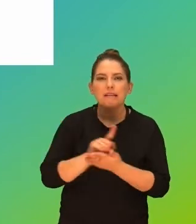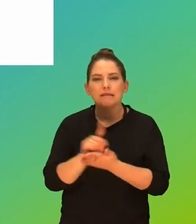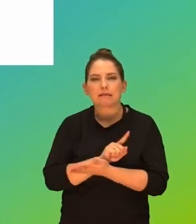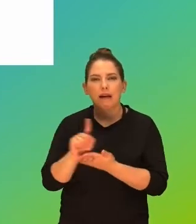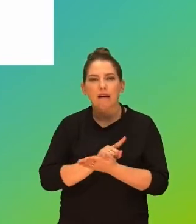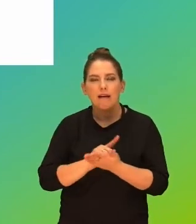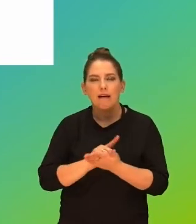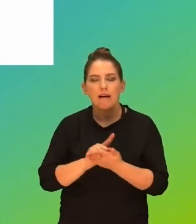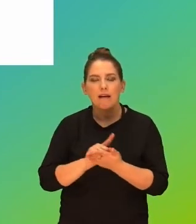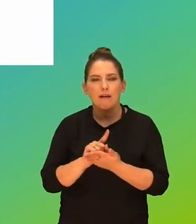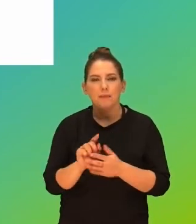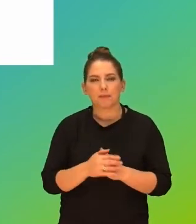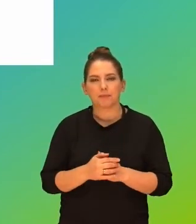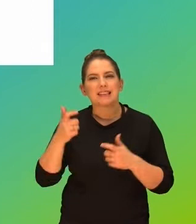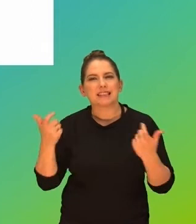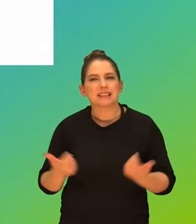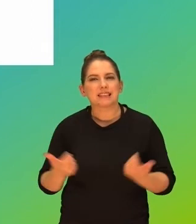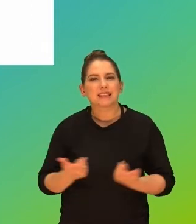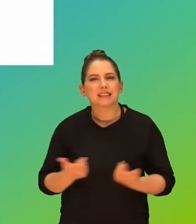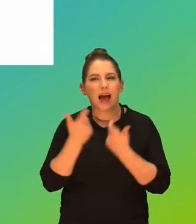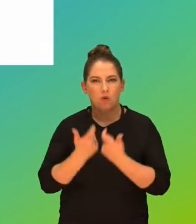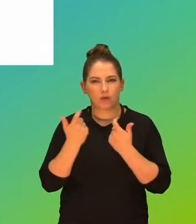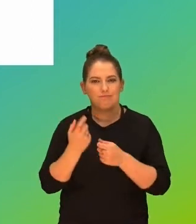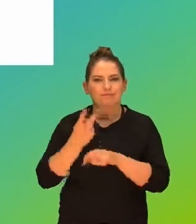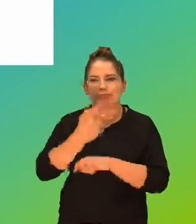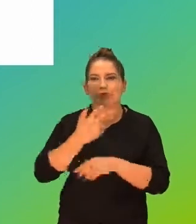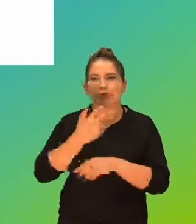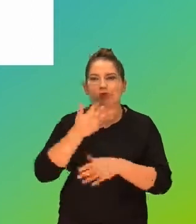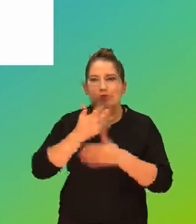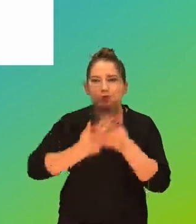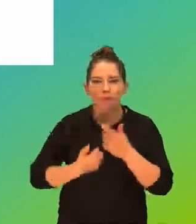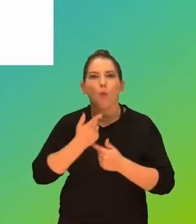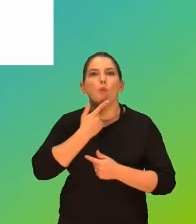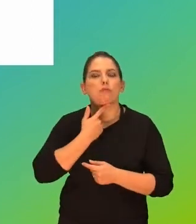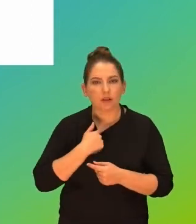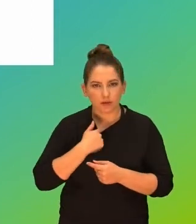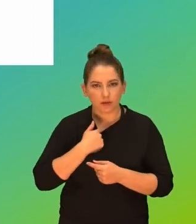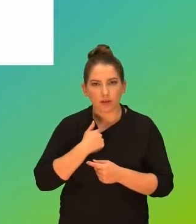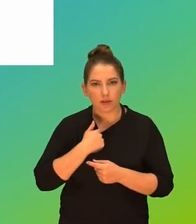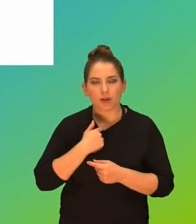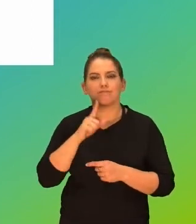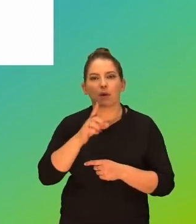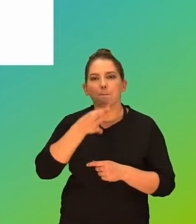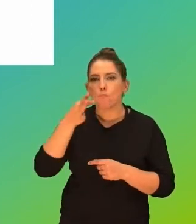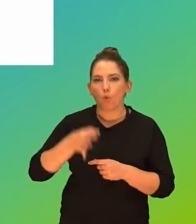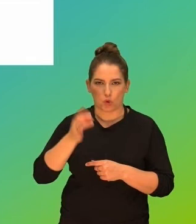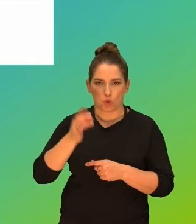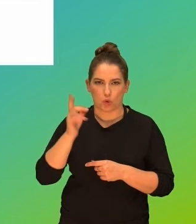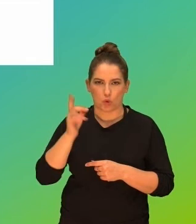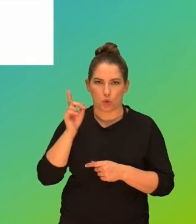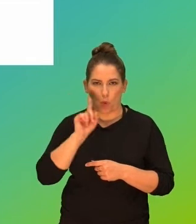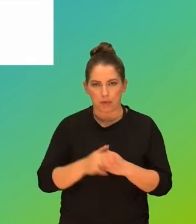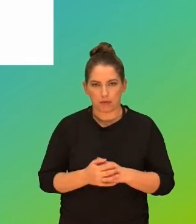takim zagrożeniu, nadużywaniem lub uzależnieniem są młodsi chłopcy.